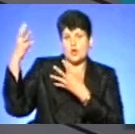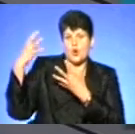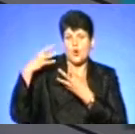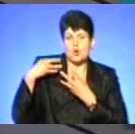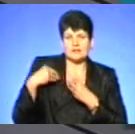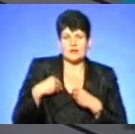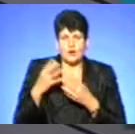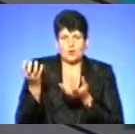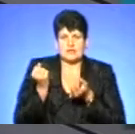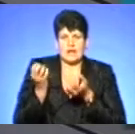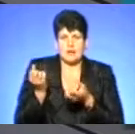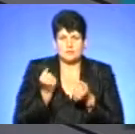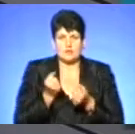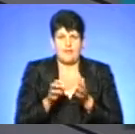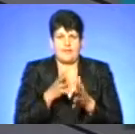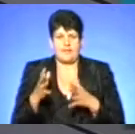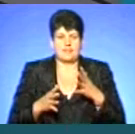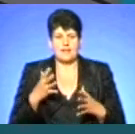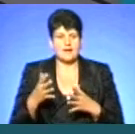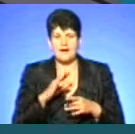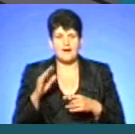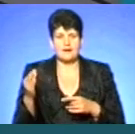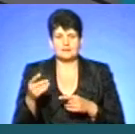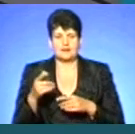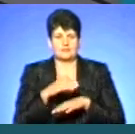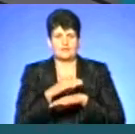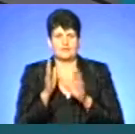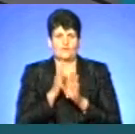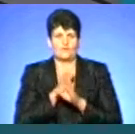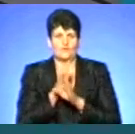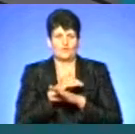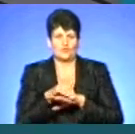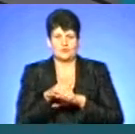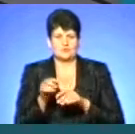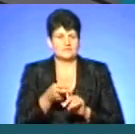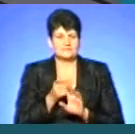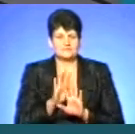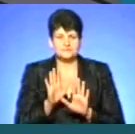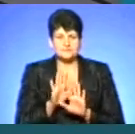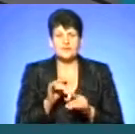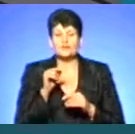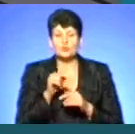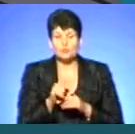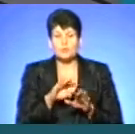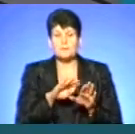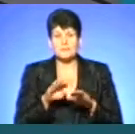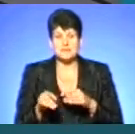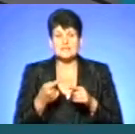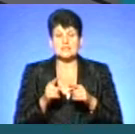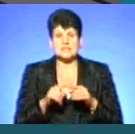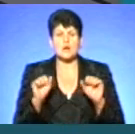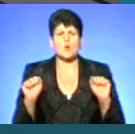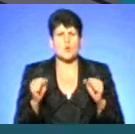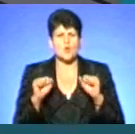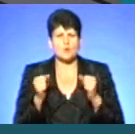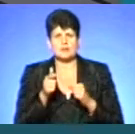холодних періодів вона хоче вийти на галявини, туди, куди ходить людина. Ну, людина не дуже полізе в